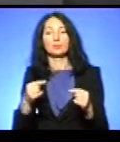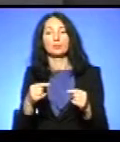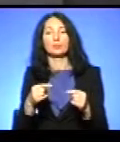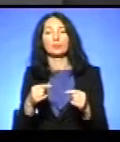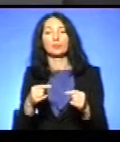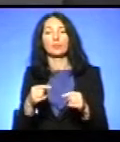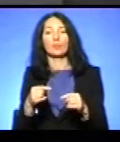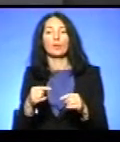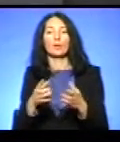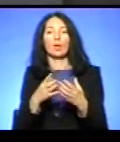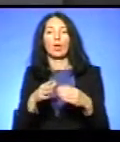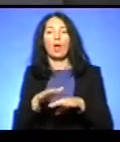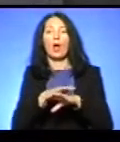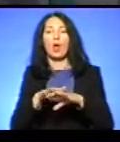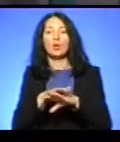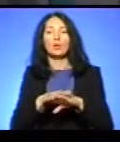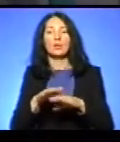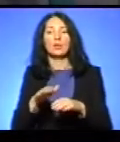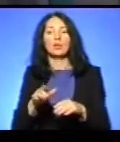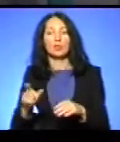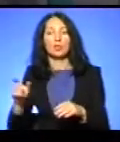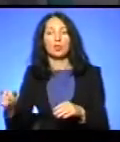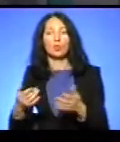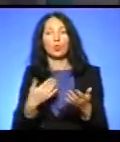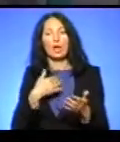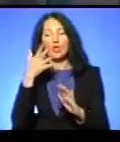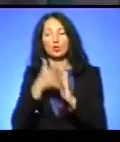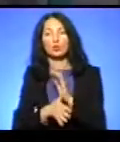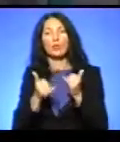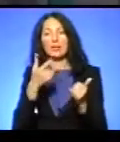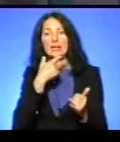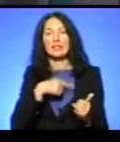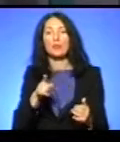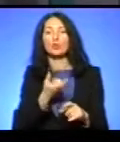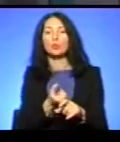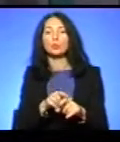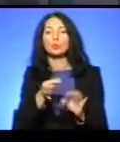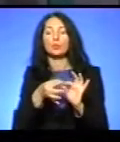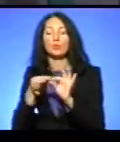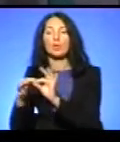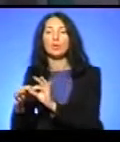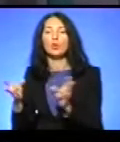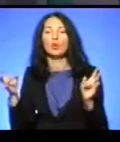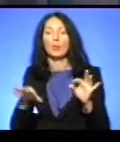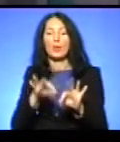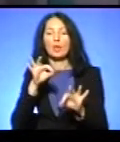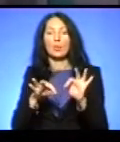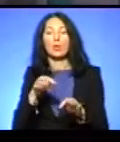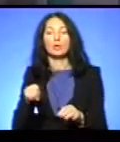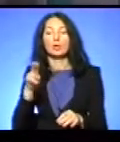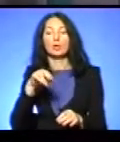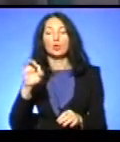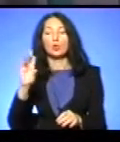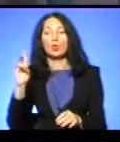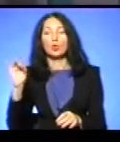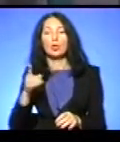народу або нації. Наскільки я зрозумів для себе, що дуже складно підібрати матеріал або донора, якщо він